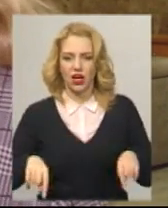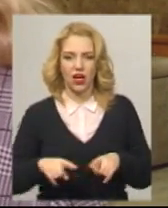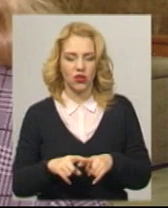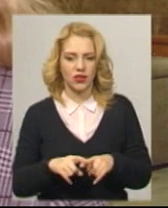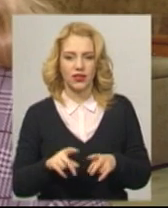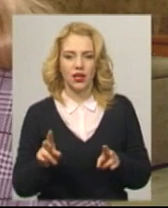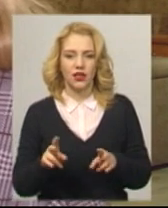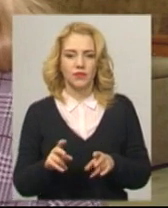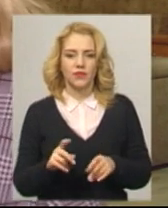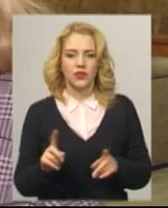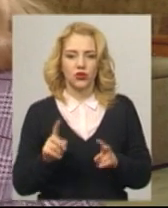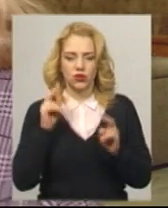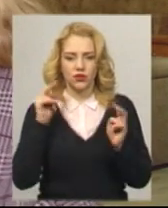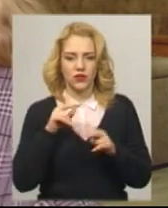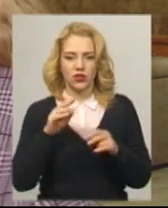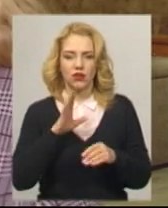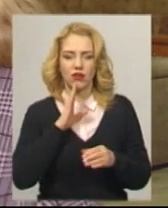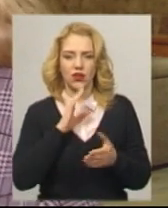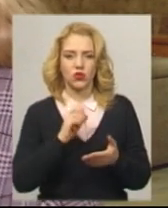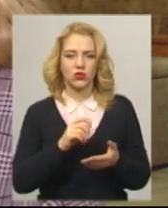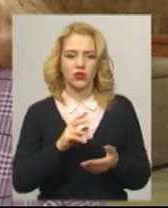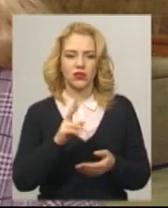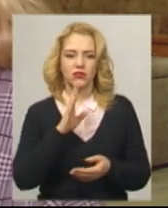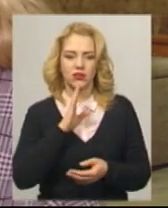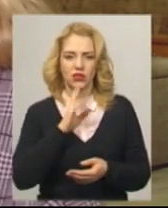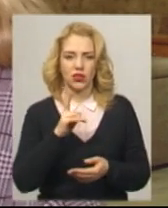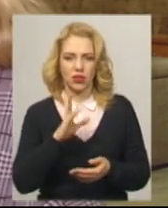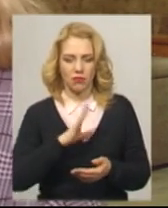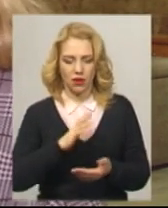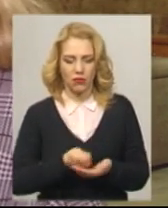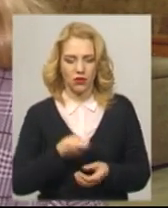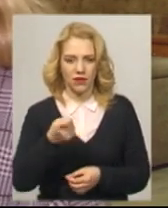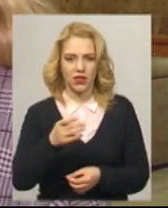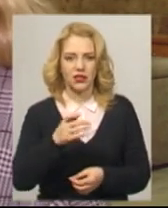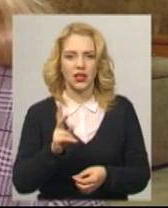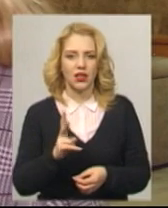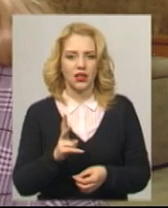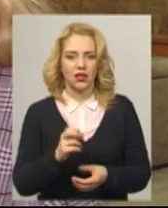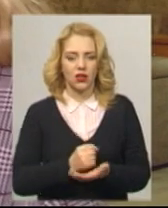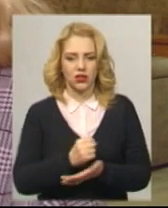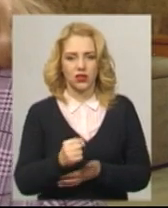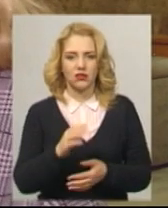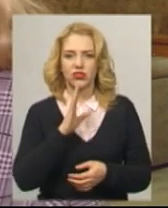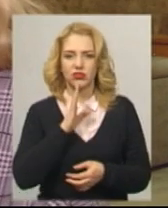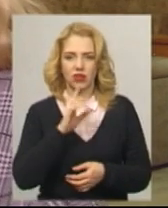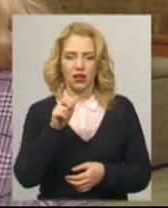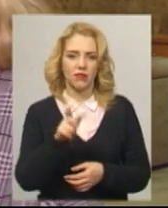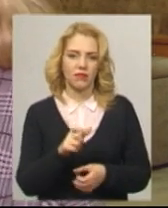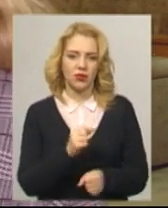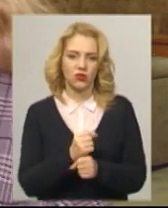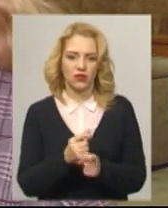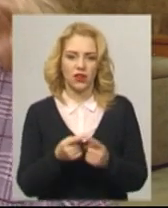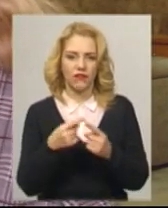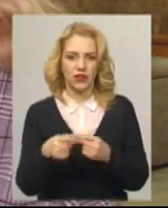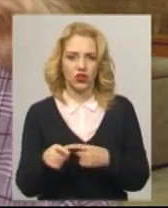конкурсантка, яка зняла свою кандидатуру. Це особа, яка працювала взагалі в іншій